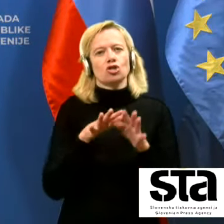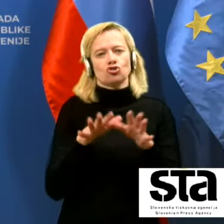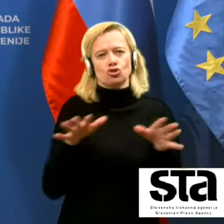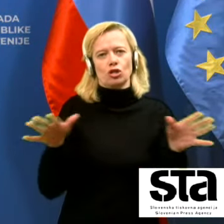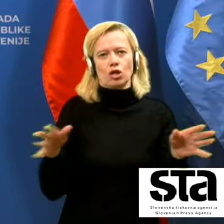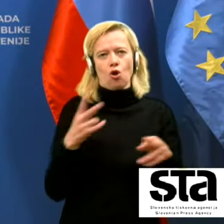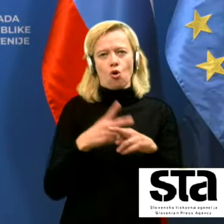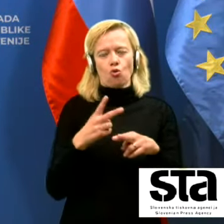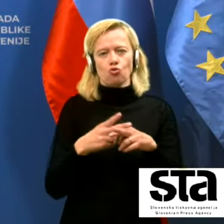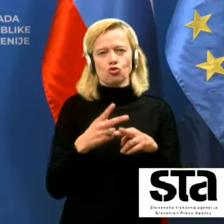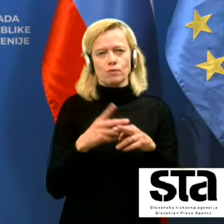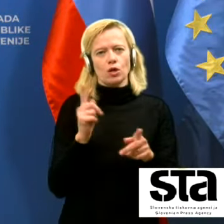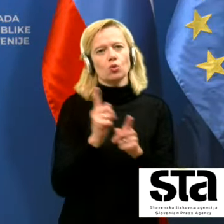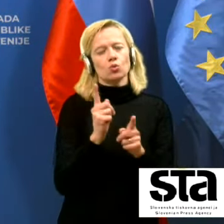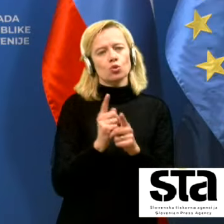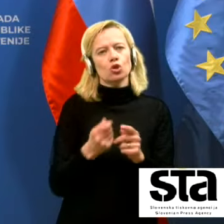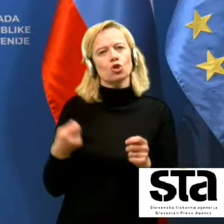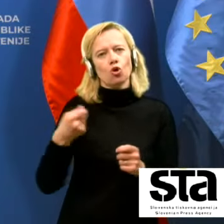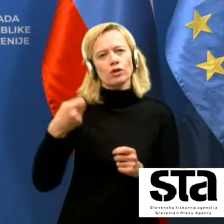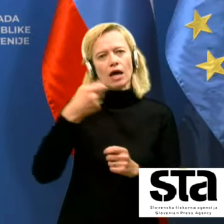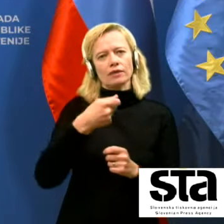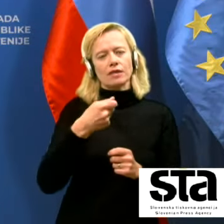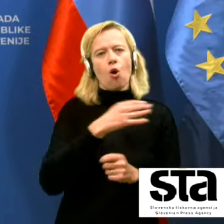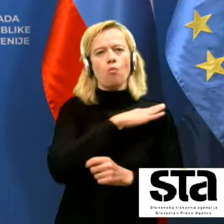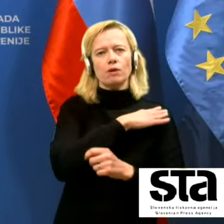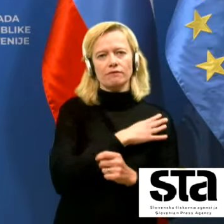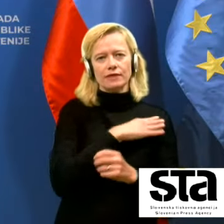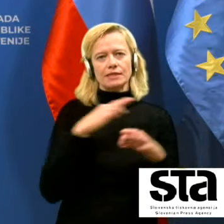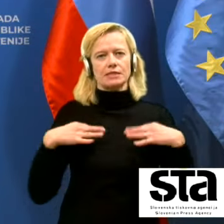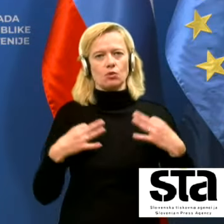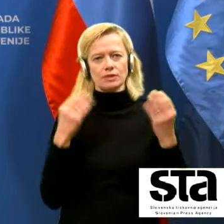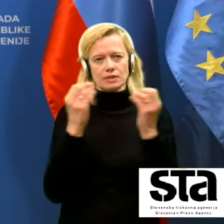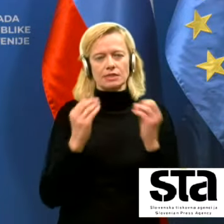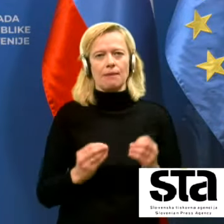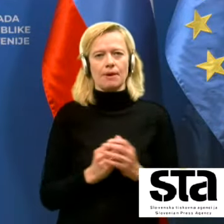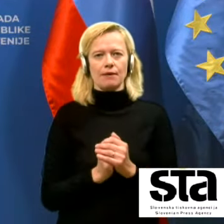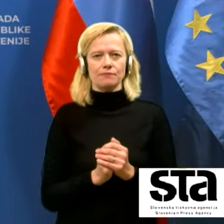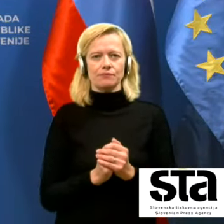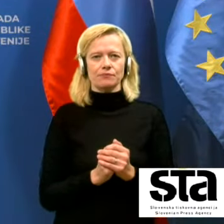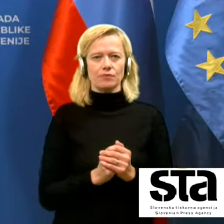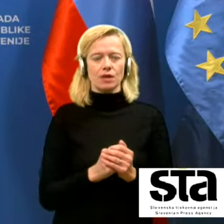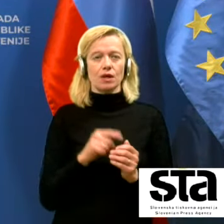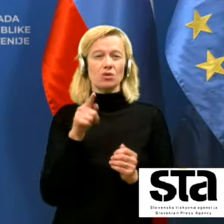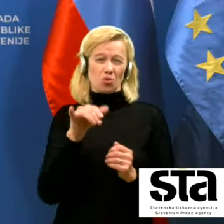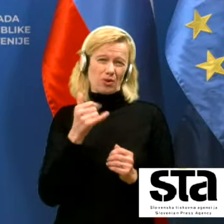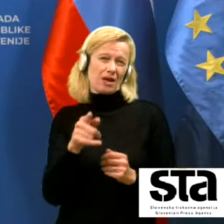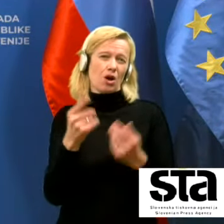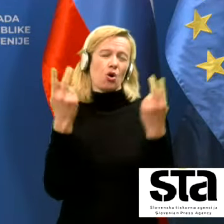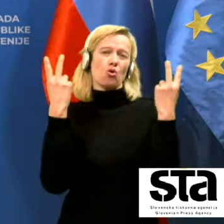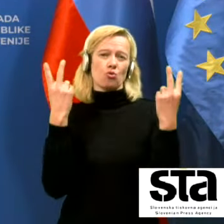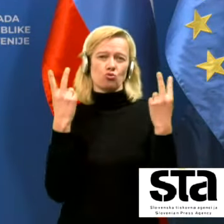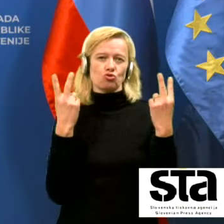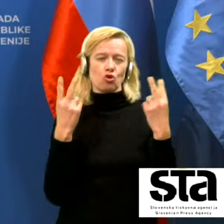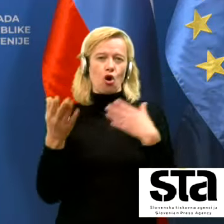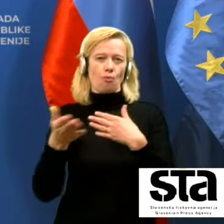okužbe in sveda tudi dodatne obremenitve zdravstvenega sistema in to je tisto ključno, poleg, sveda,